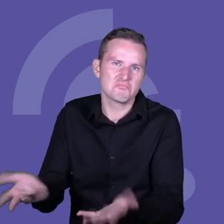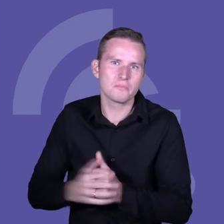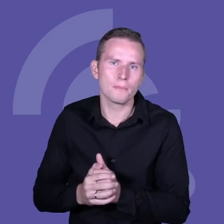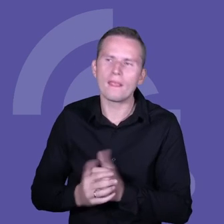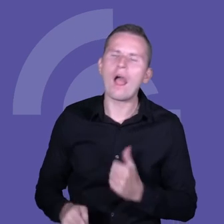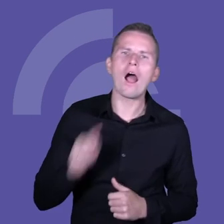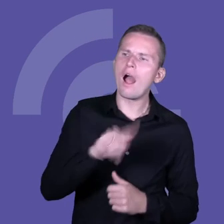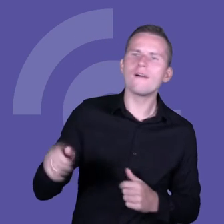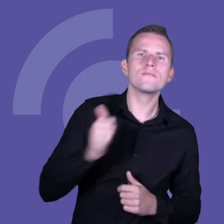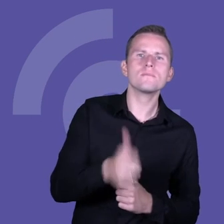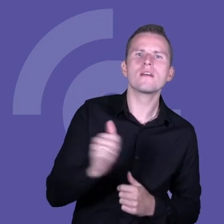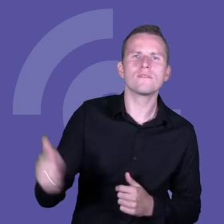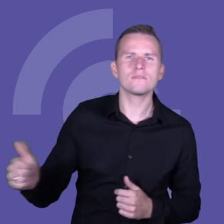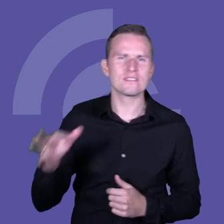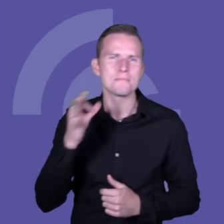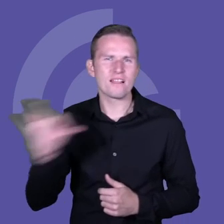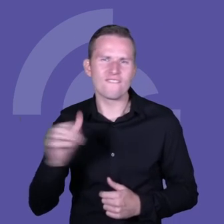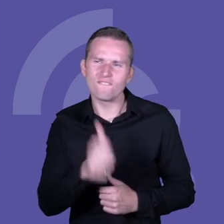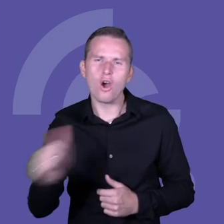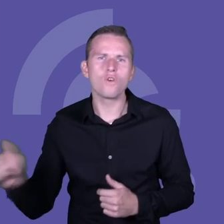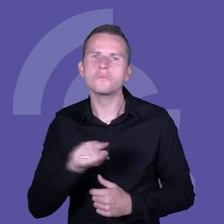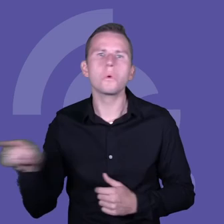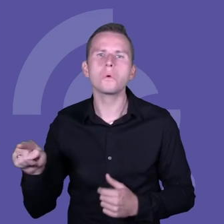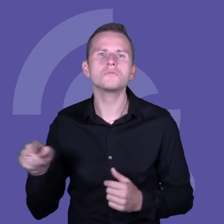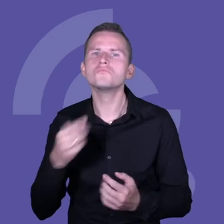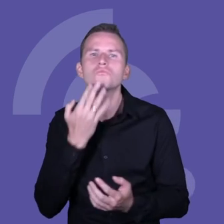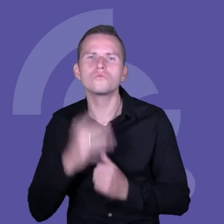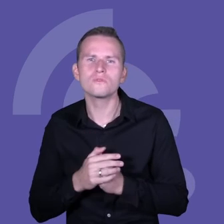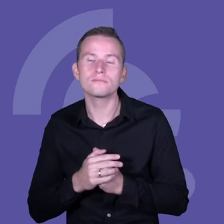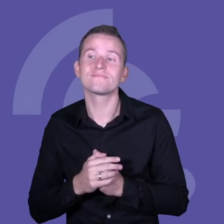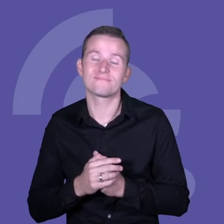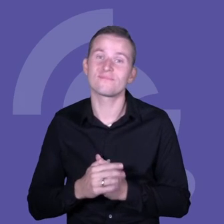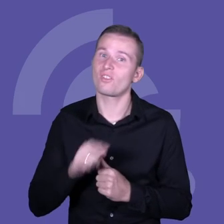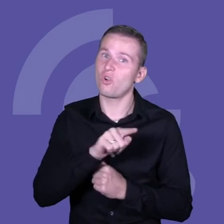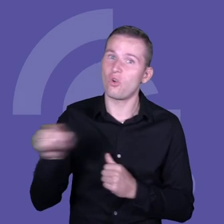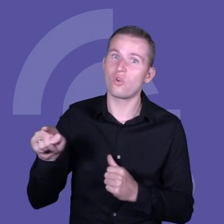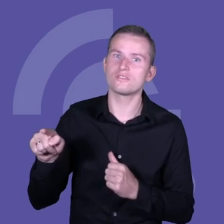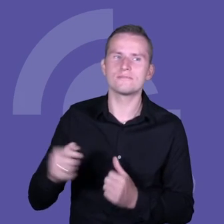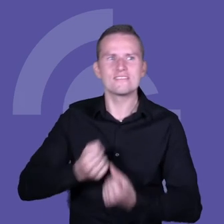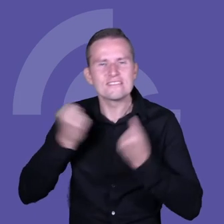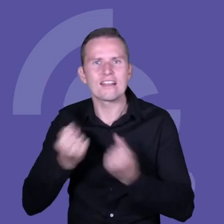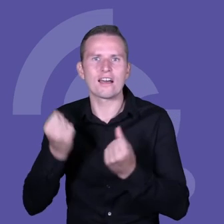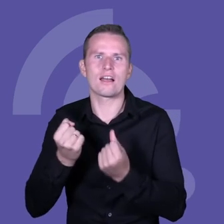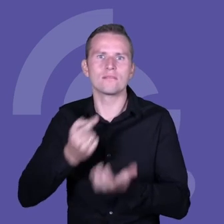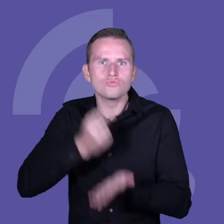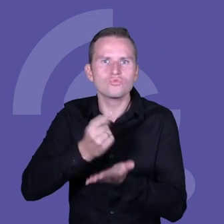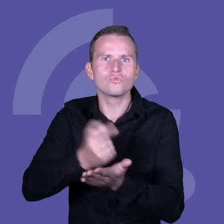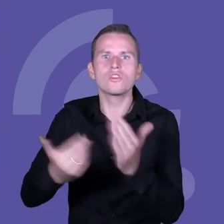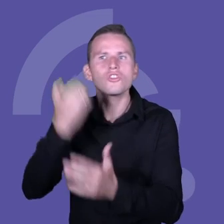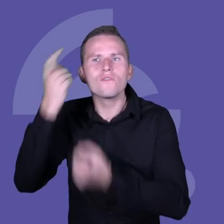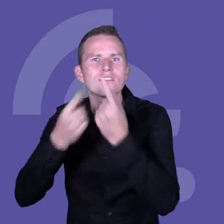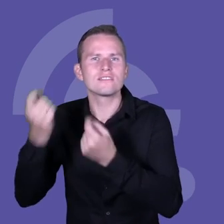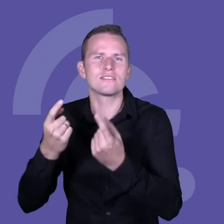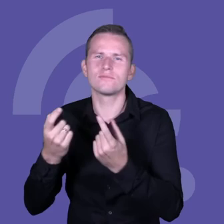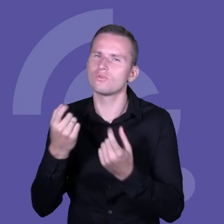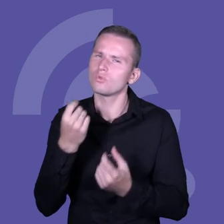eksperci tych barier w sukcesie innowacyjnym upatrują w trochę innych miejscach. Jeśli chodzi o finanse, to jest